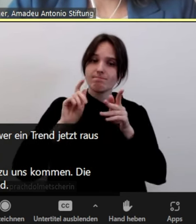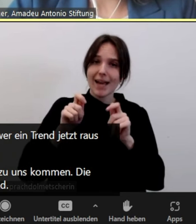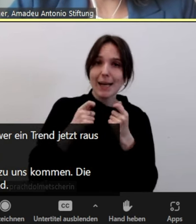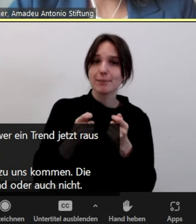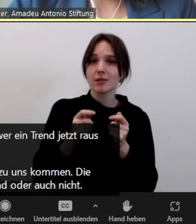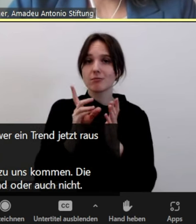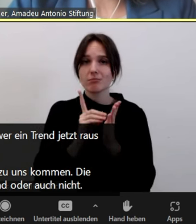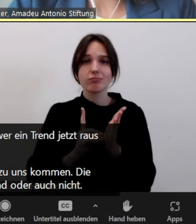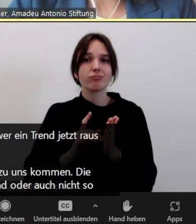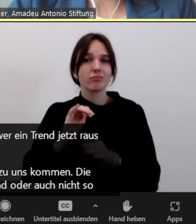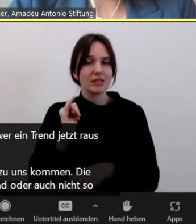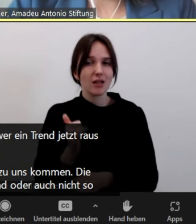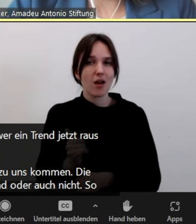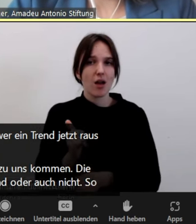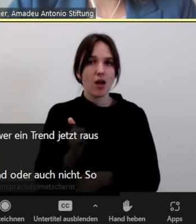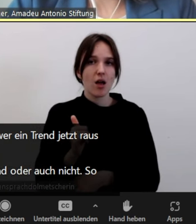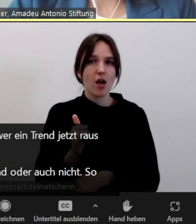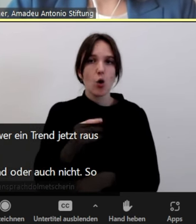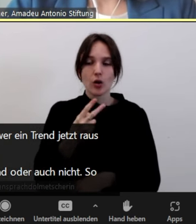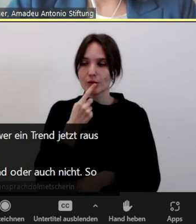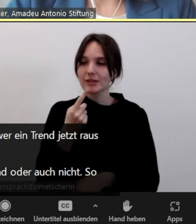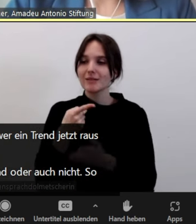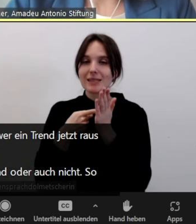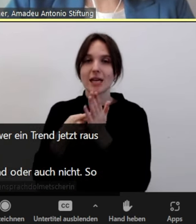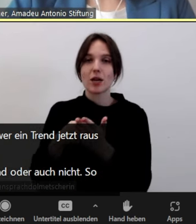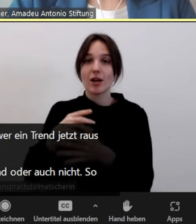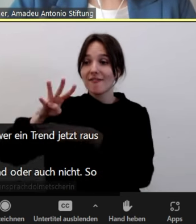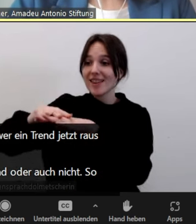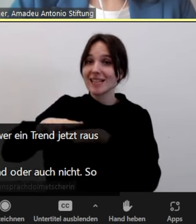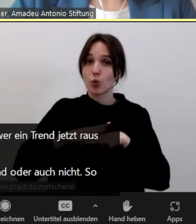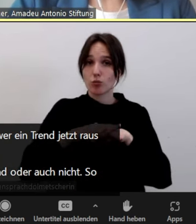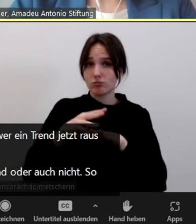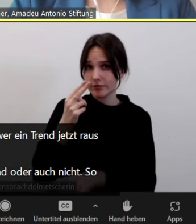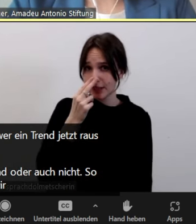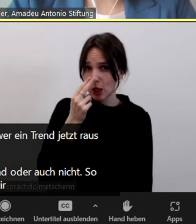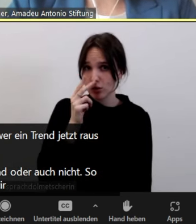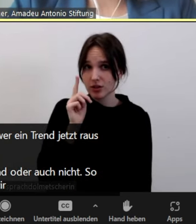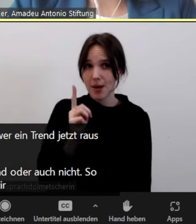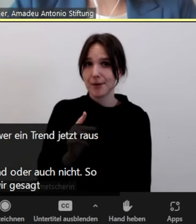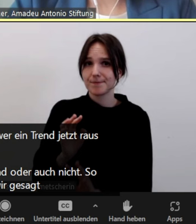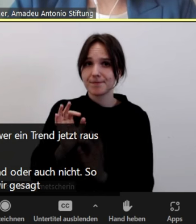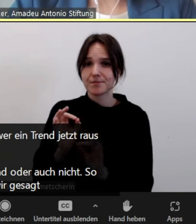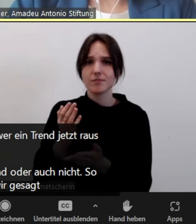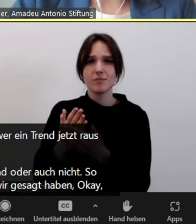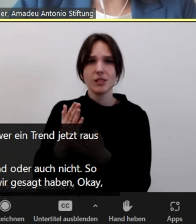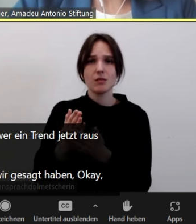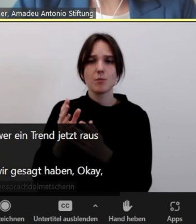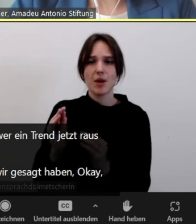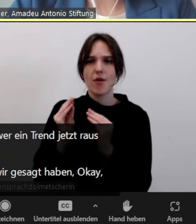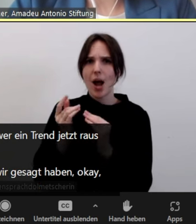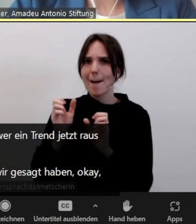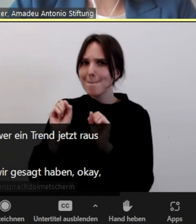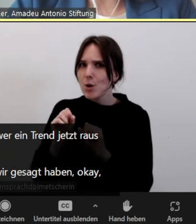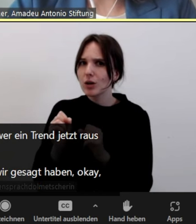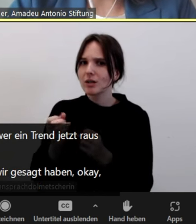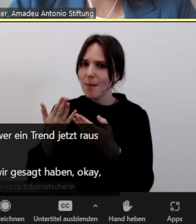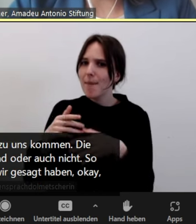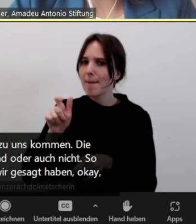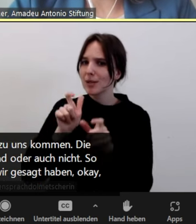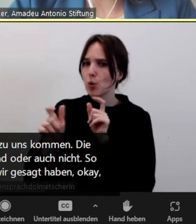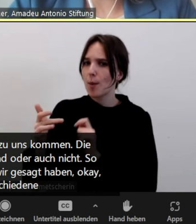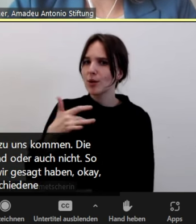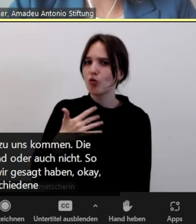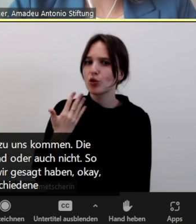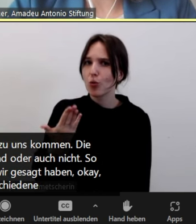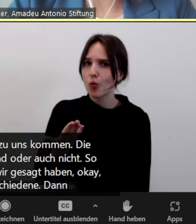auch nicht. So, ne? Auf der anderen Seite haben wir aber, wenn wir gesagt haben, okay, das könnte ein Trend sein, und da gibt es ja verschiedene,